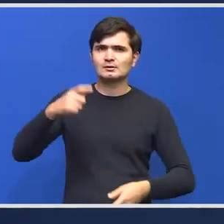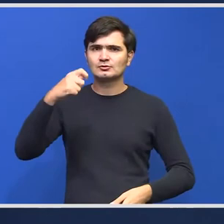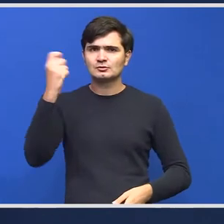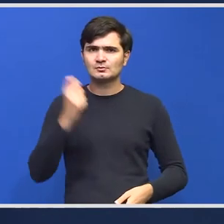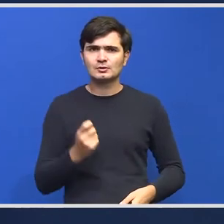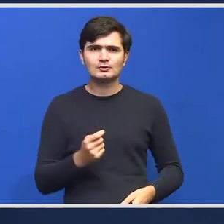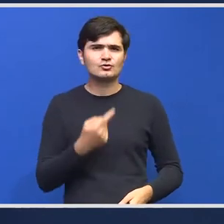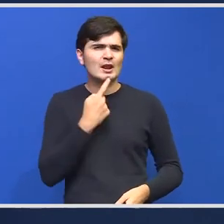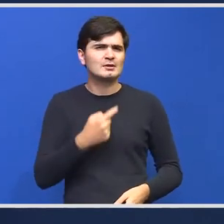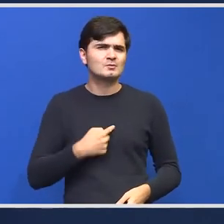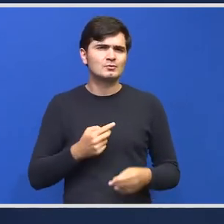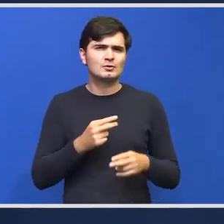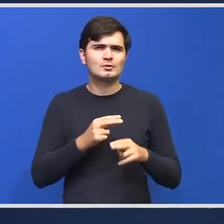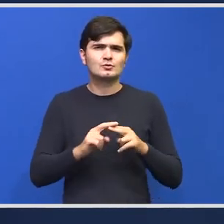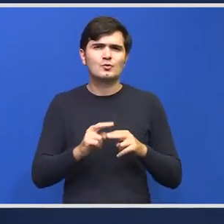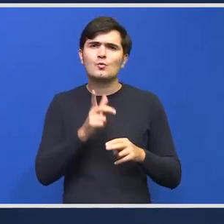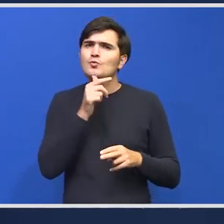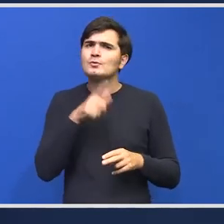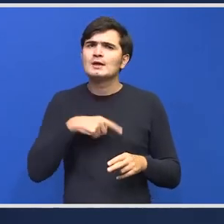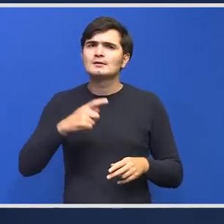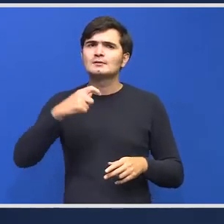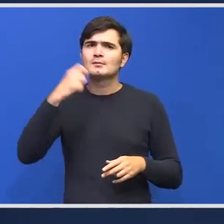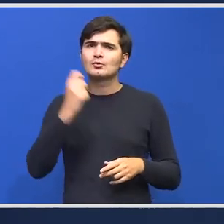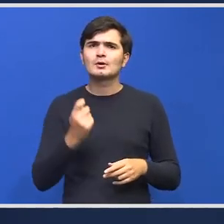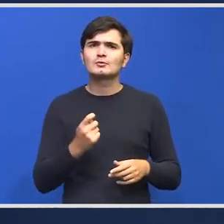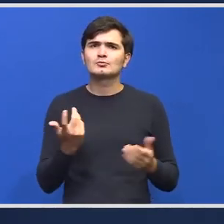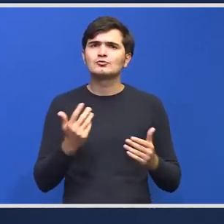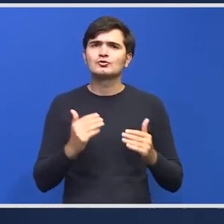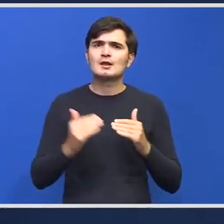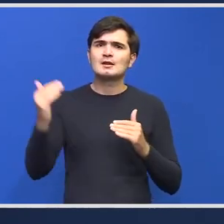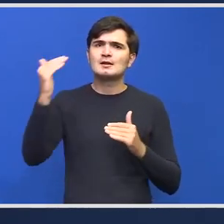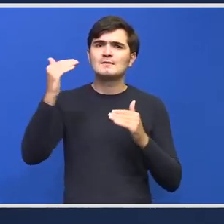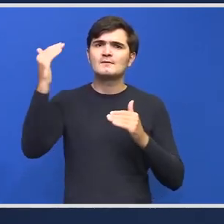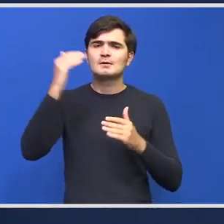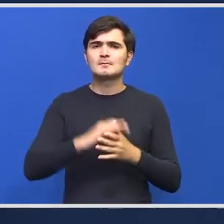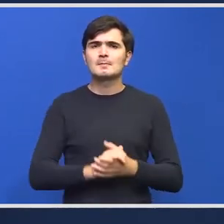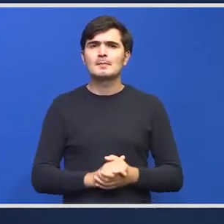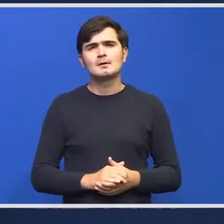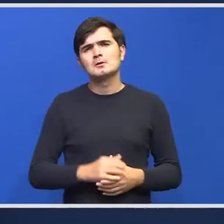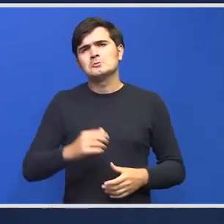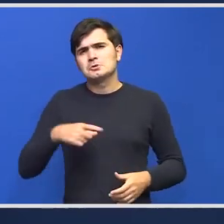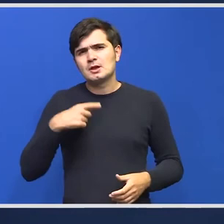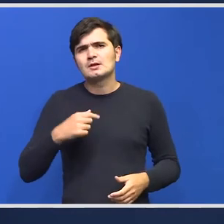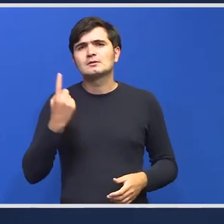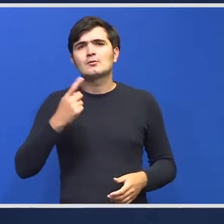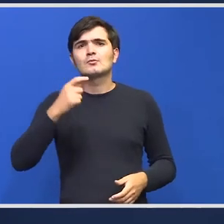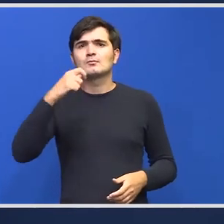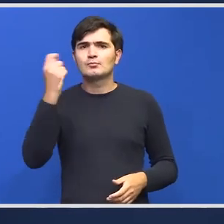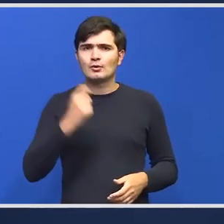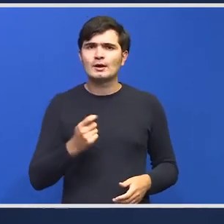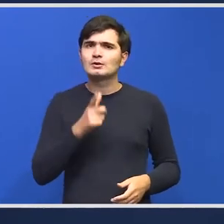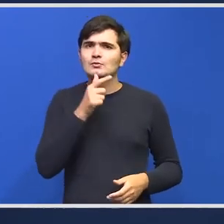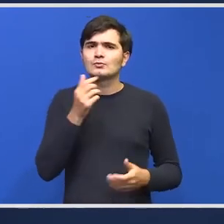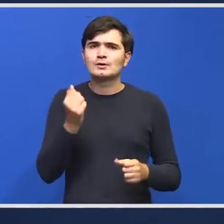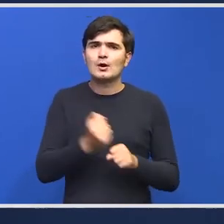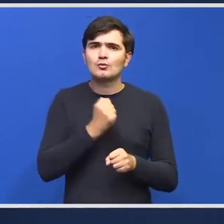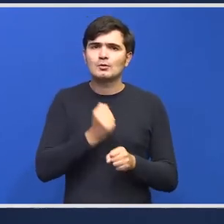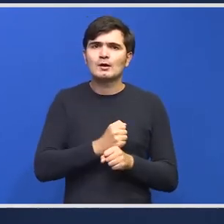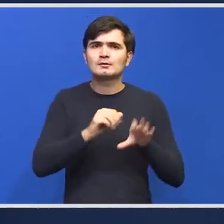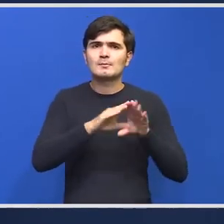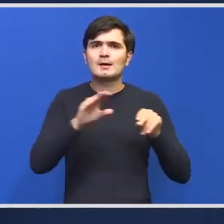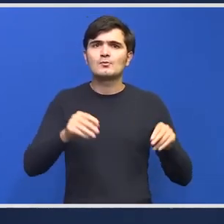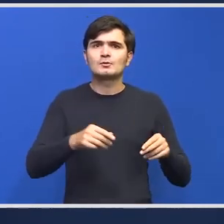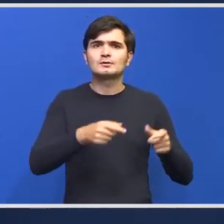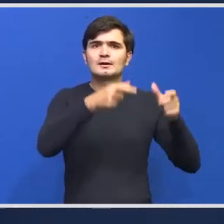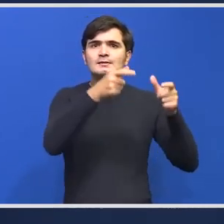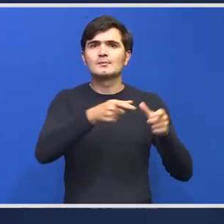proiect ce ne puteți spune cum avansat în ce stadiu este este un proiect la care au lucrat mai multe departamente